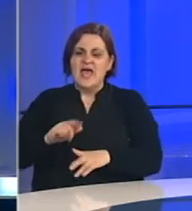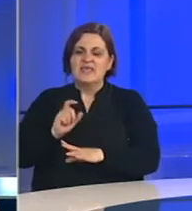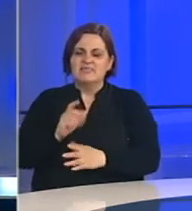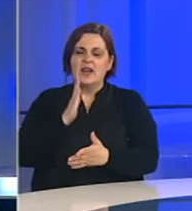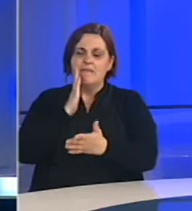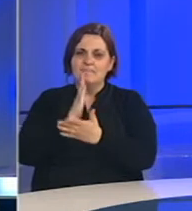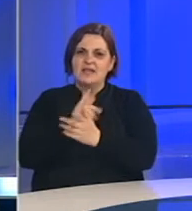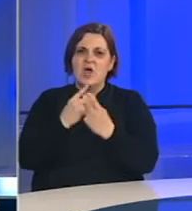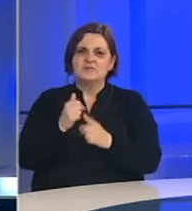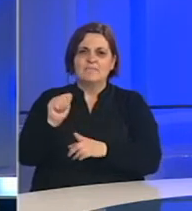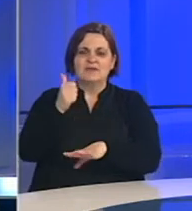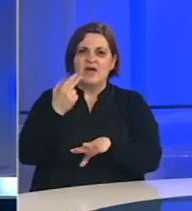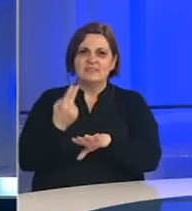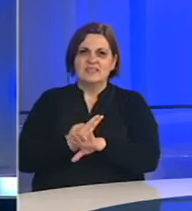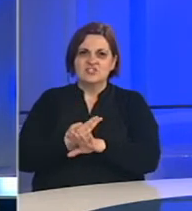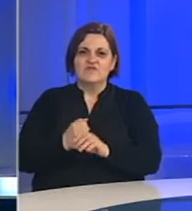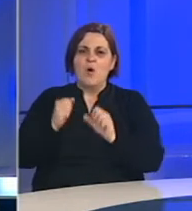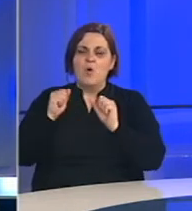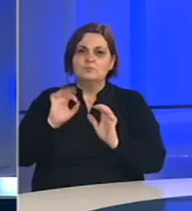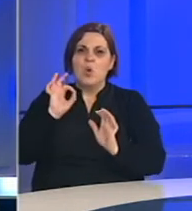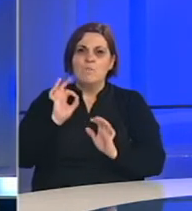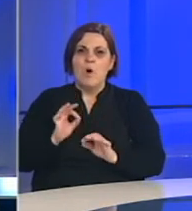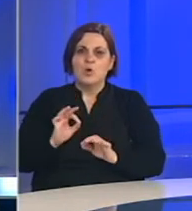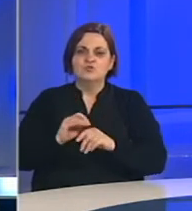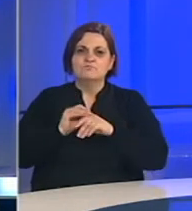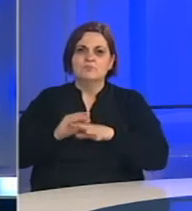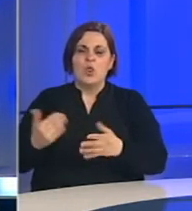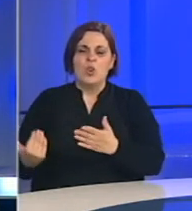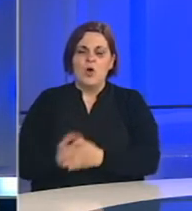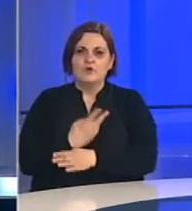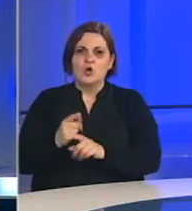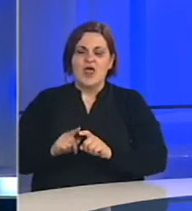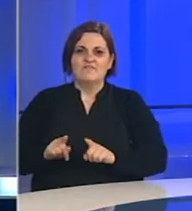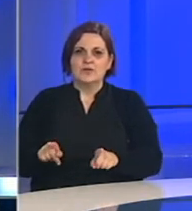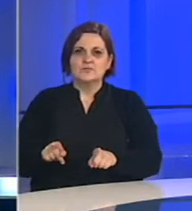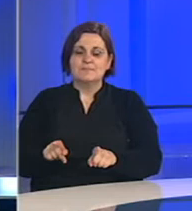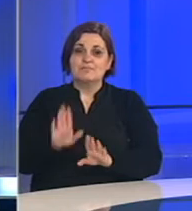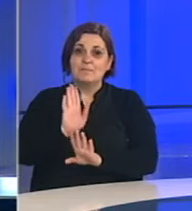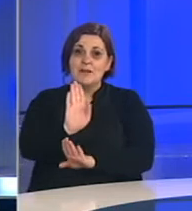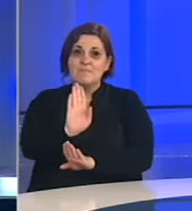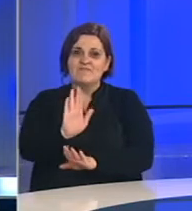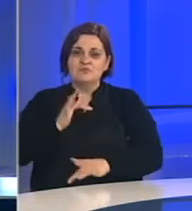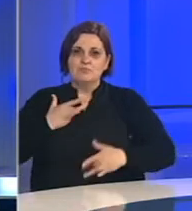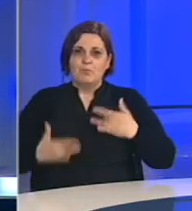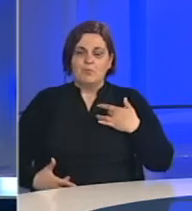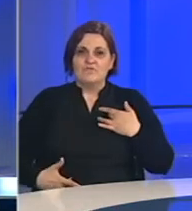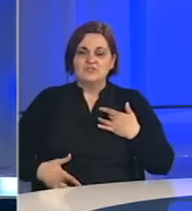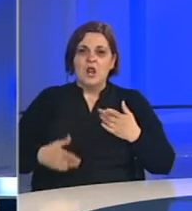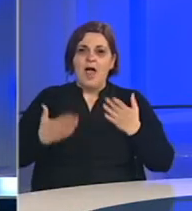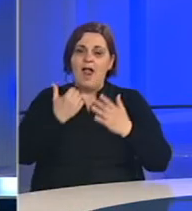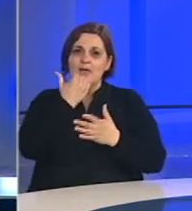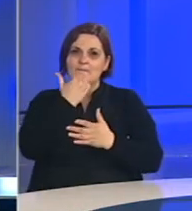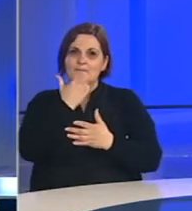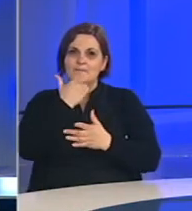ostala prva zemlja ozbiljno pogođena pandemijom novog koronavirusa. Prema vašim profesionalnim, ali i